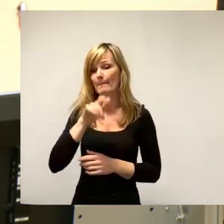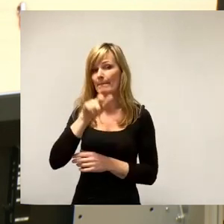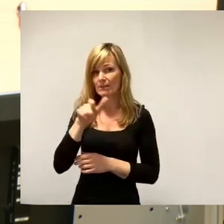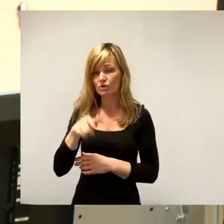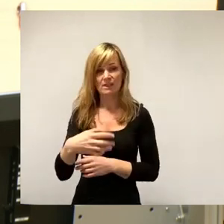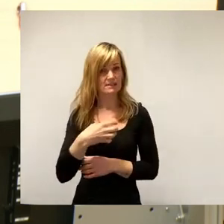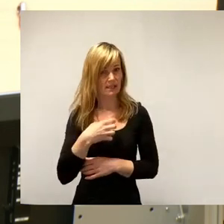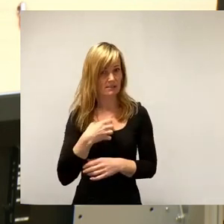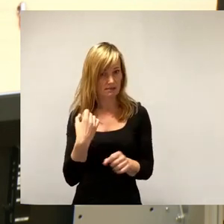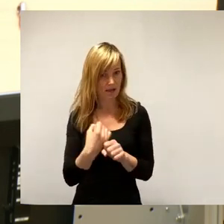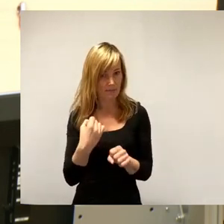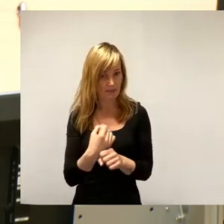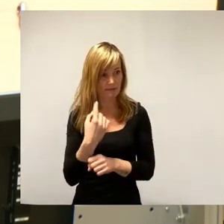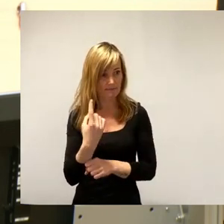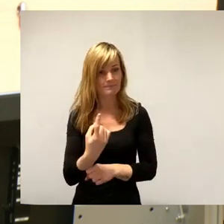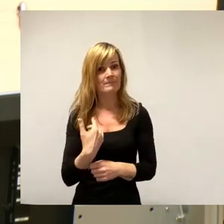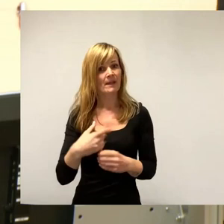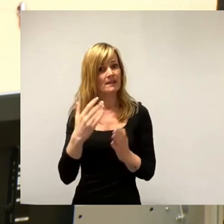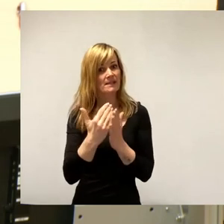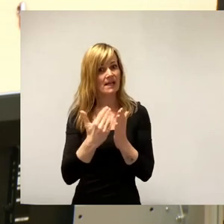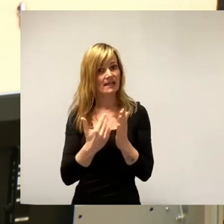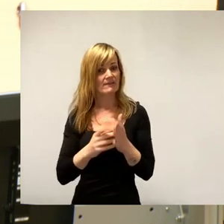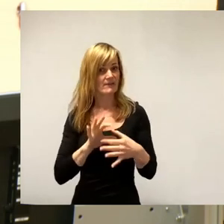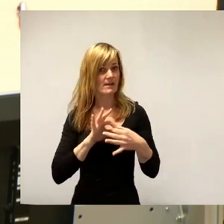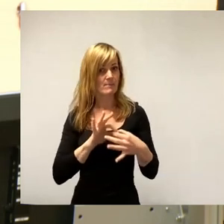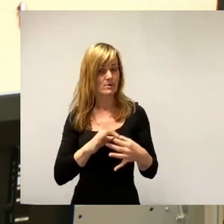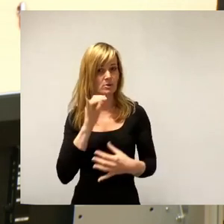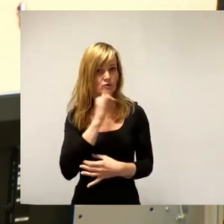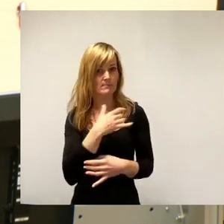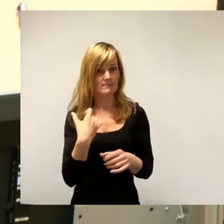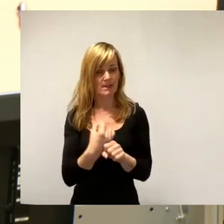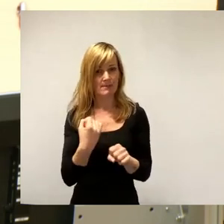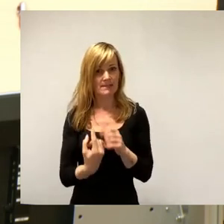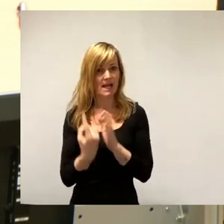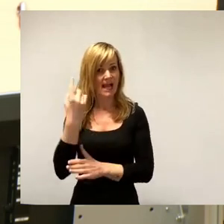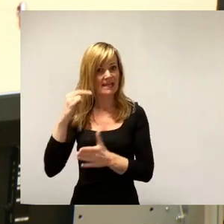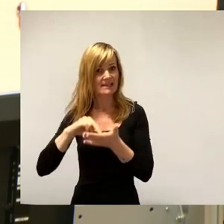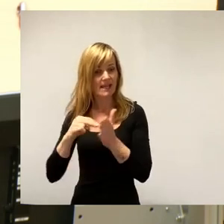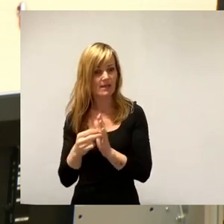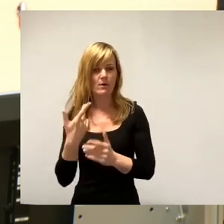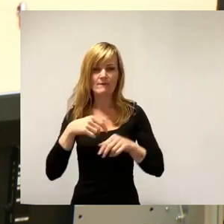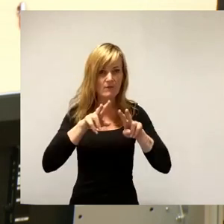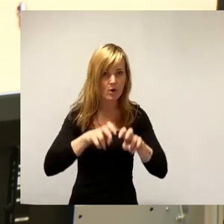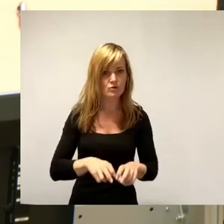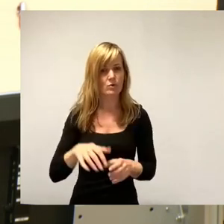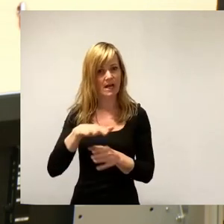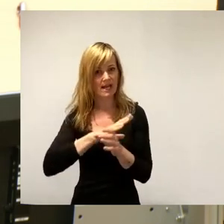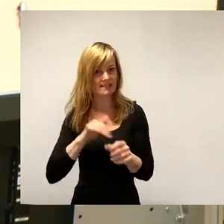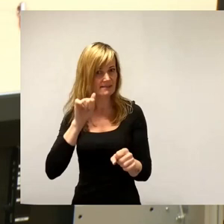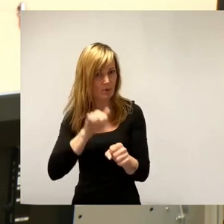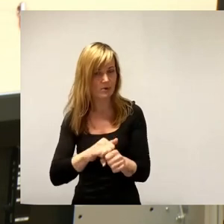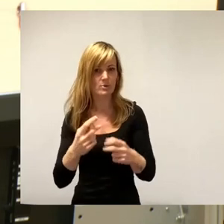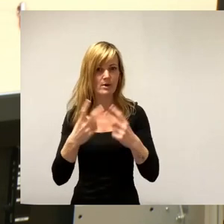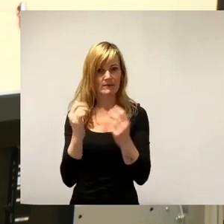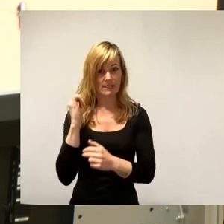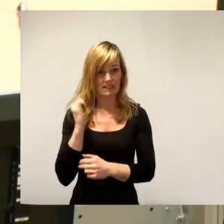in tarifgebundenen Jobs arbeiten, die nicht im Hightech sind, nicht in der Forschung, nicht in der Landesbehörden oder hier im öffentlichen Dienst sind, die werden es schwer haben